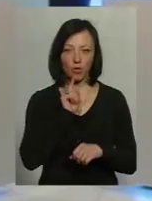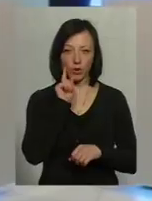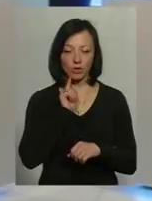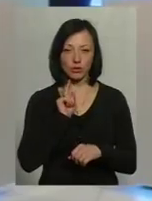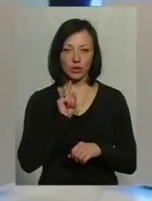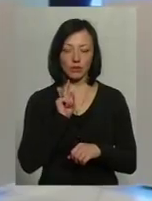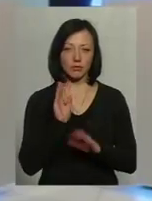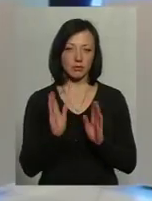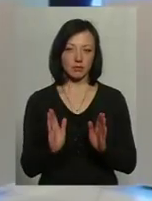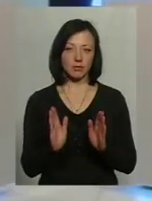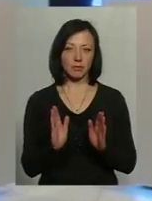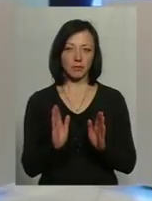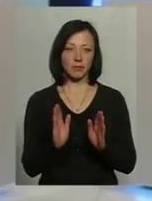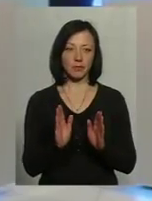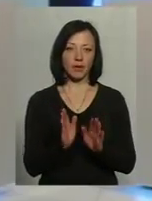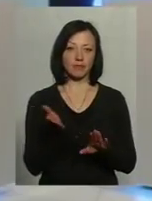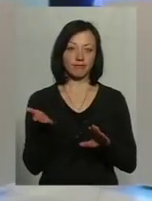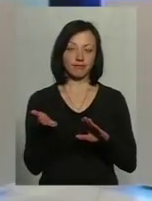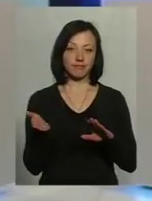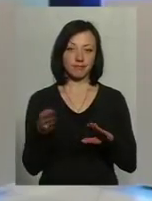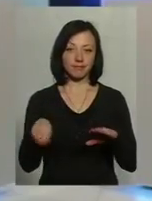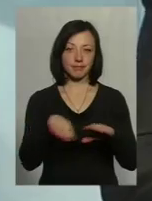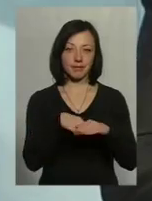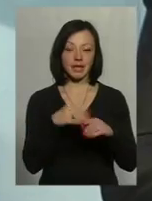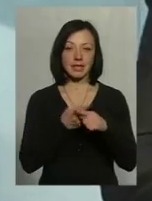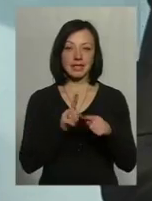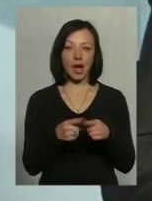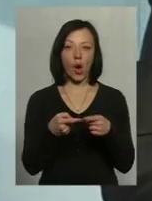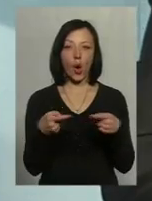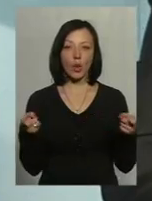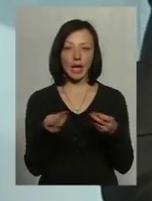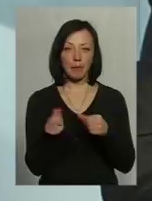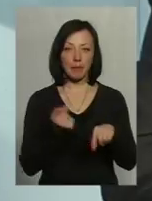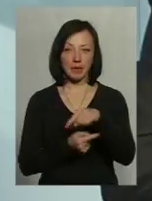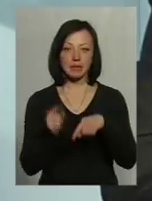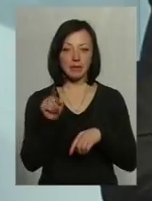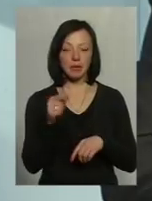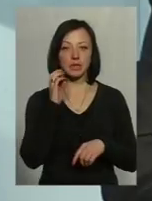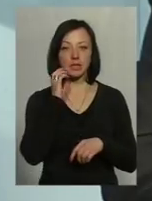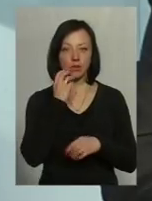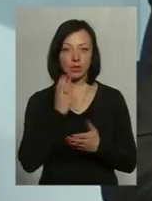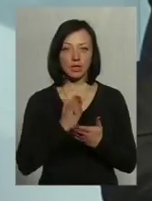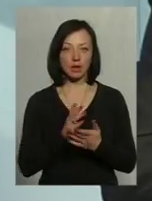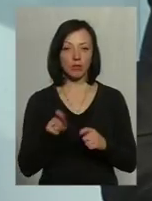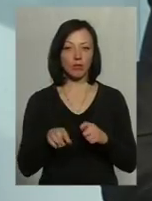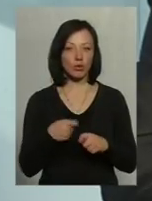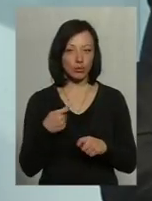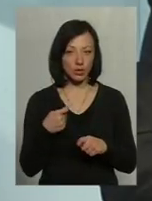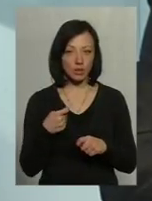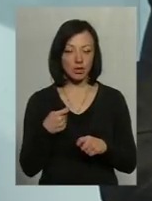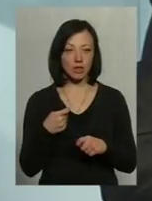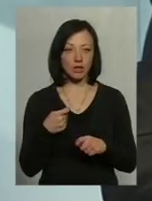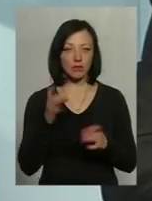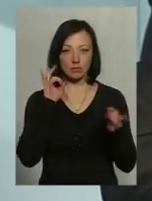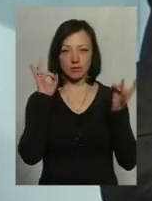взяли їх так в папочку. Це готельний бізнес. Там також доволі серйозні, такі, які на